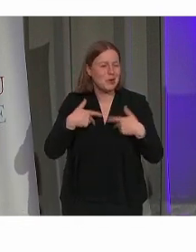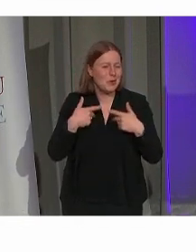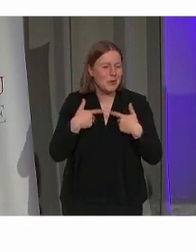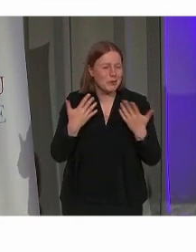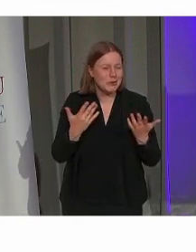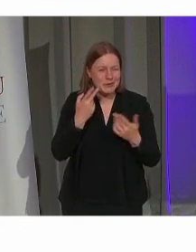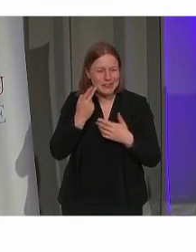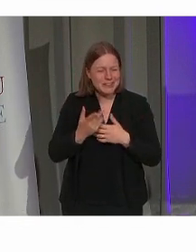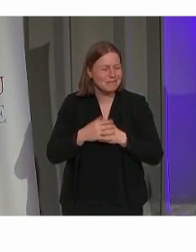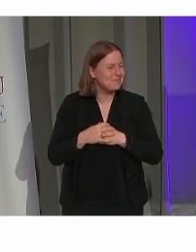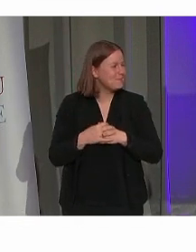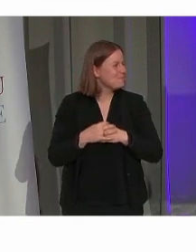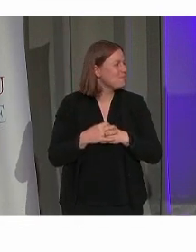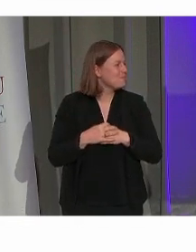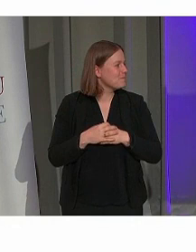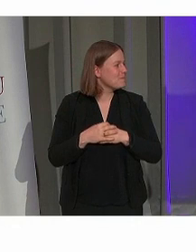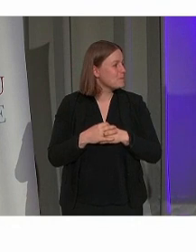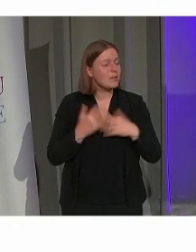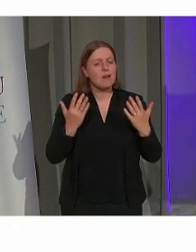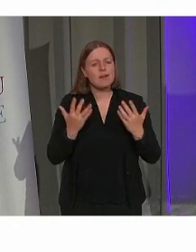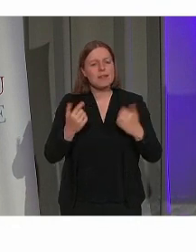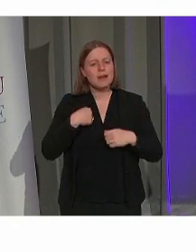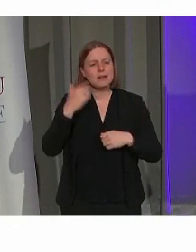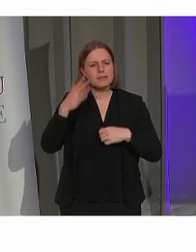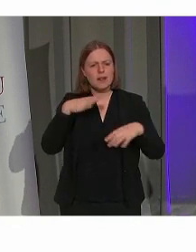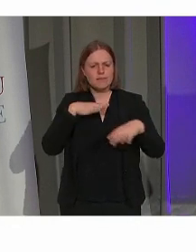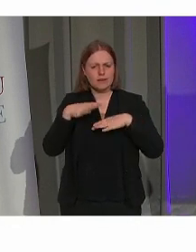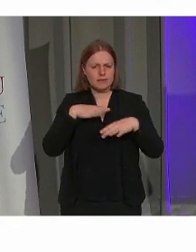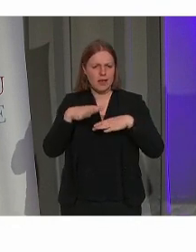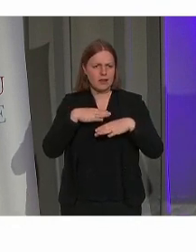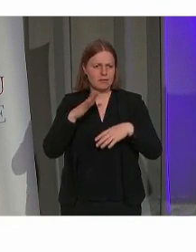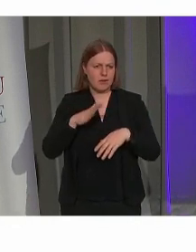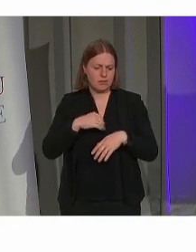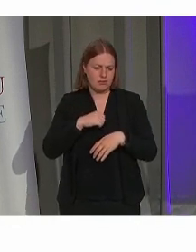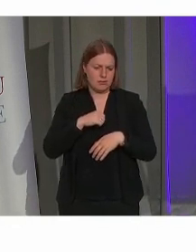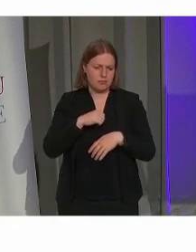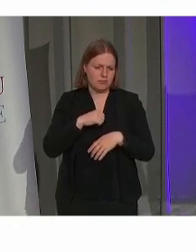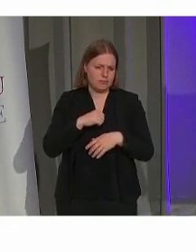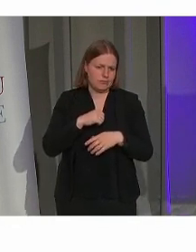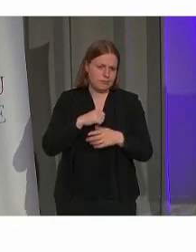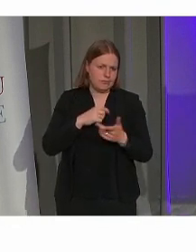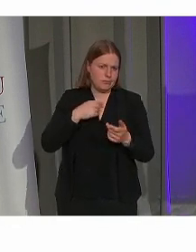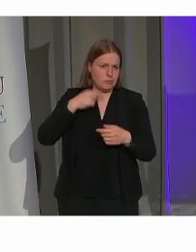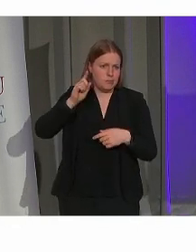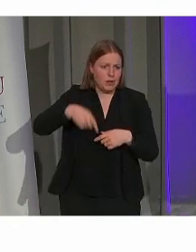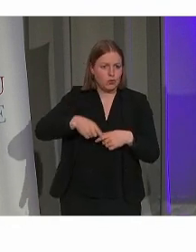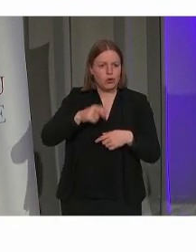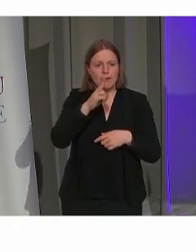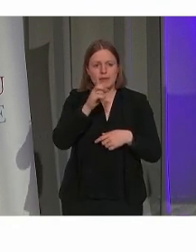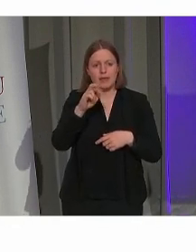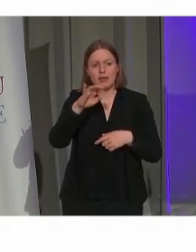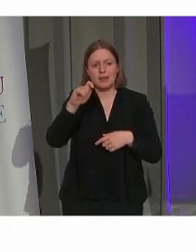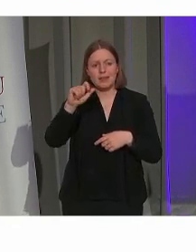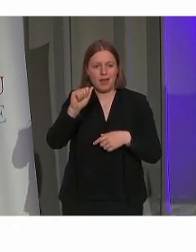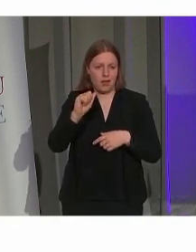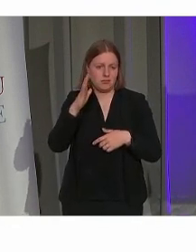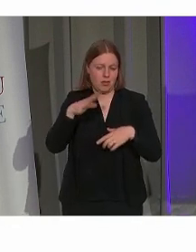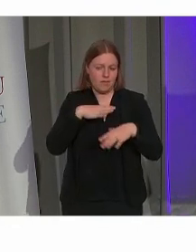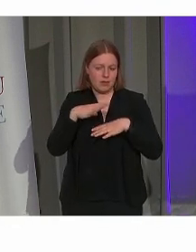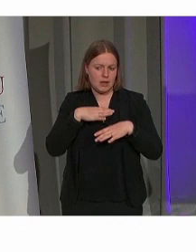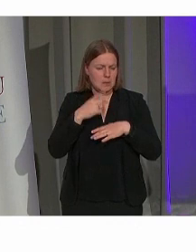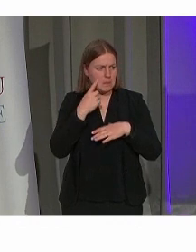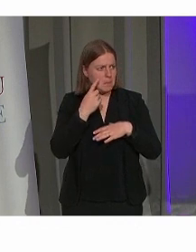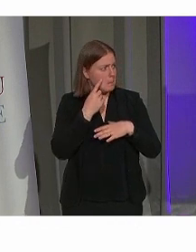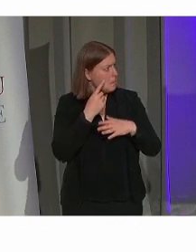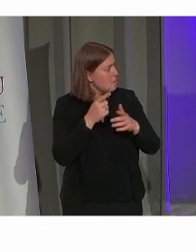om te zien. Ik ga vandaag iets vertellen vanuit mijn petje als directeur van Herita. Even kijken